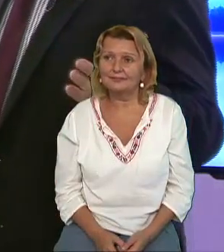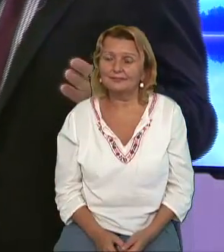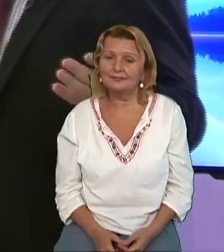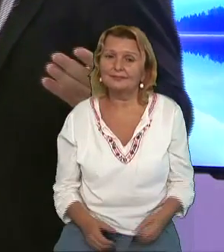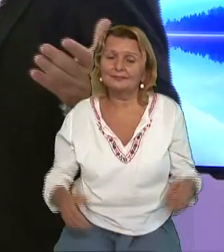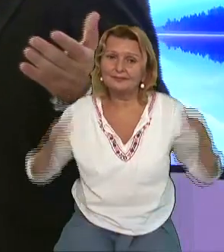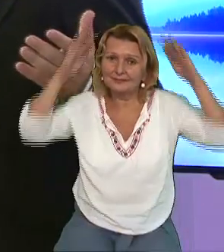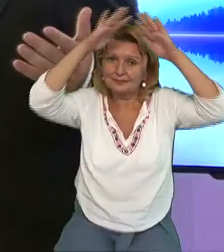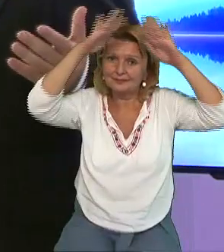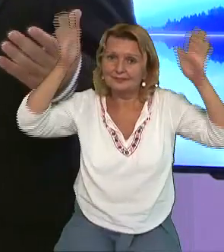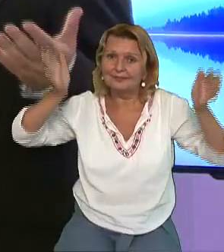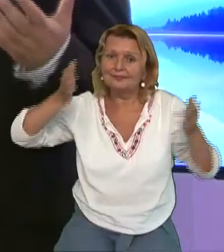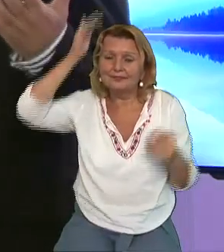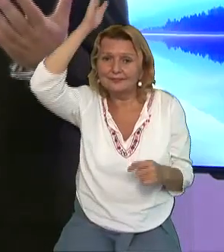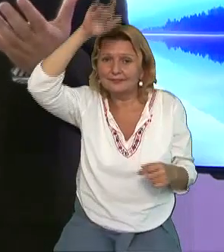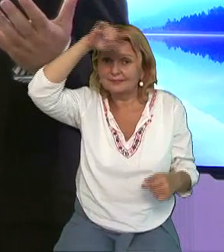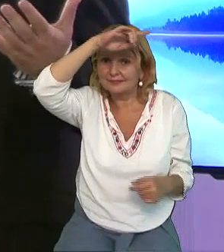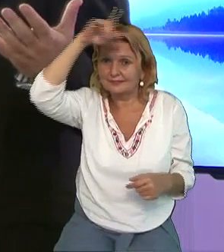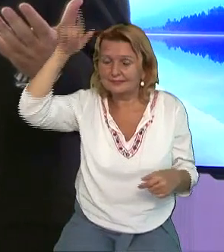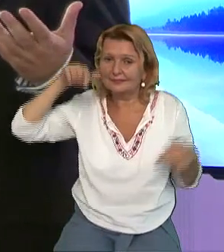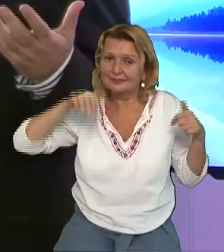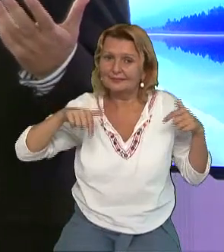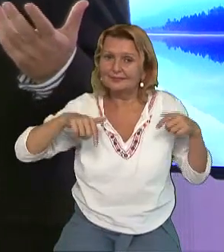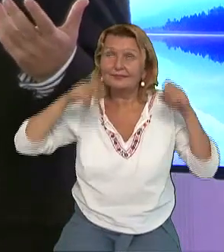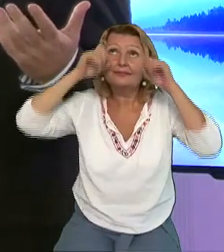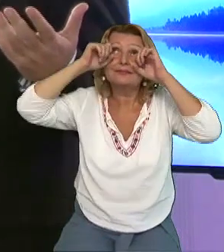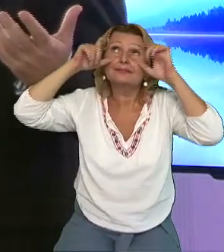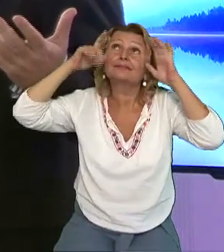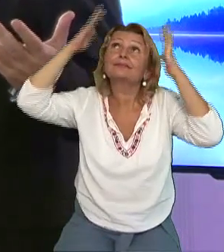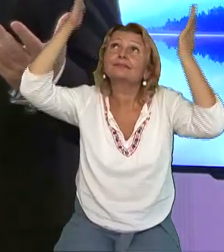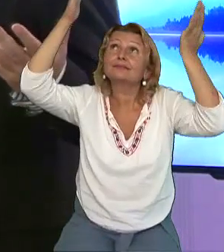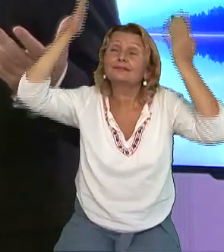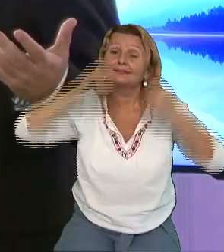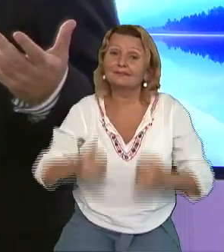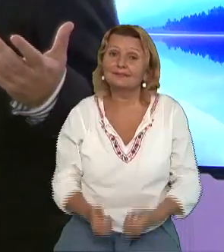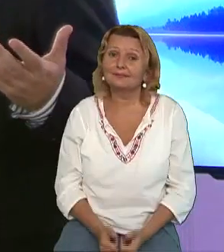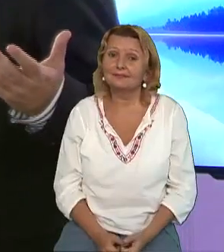ați ridică ați privirea ta în sus